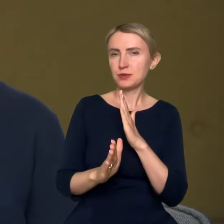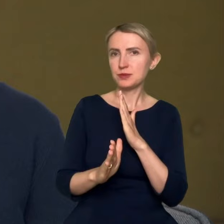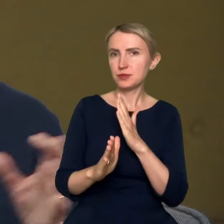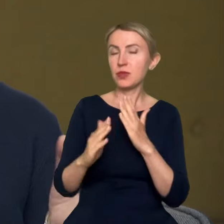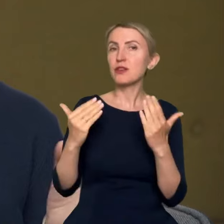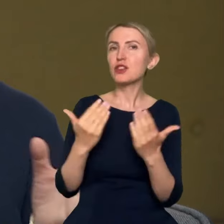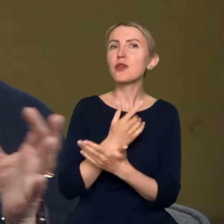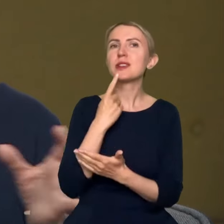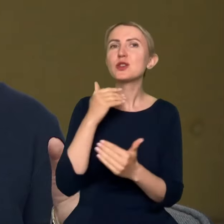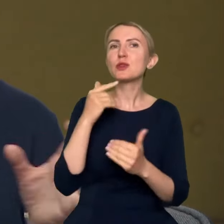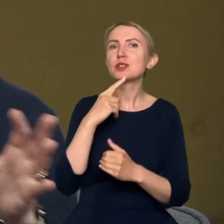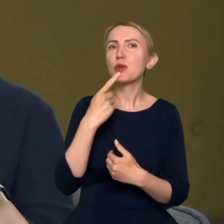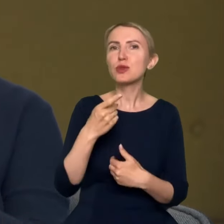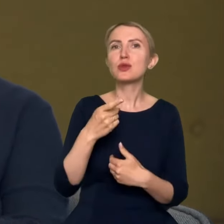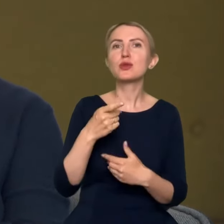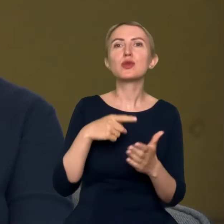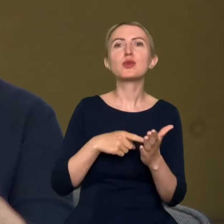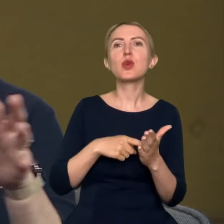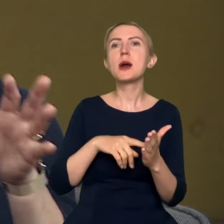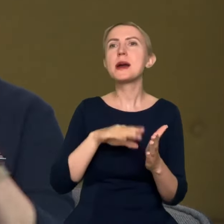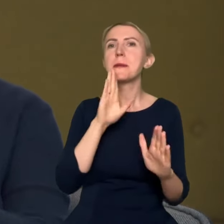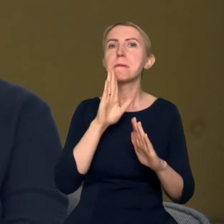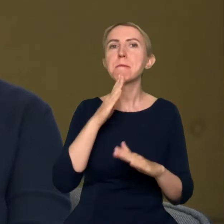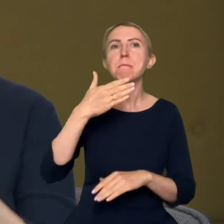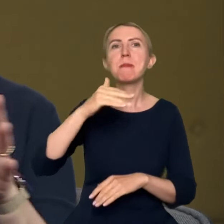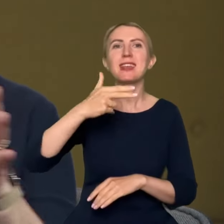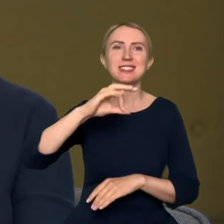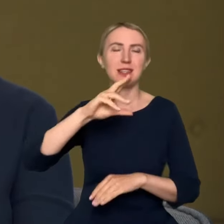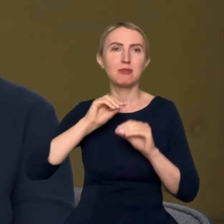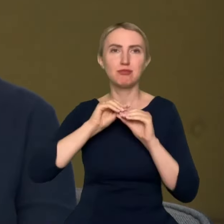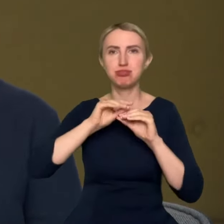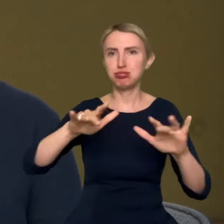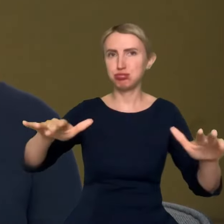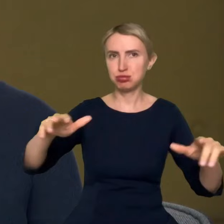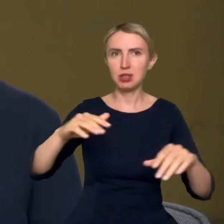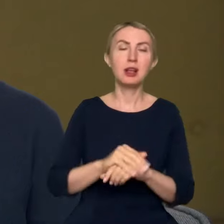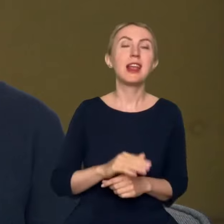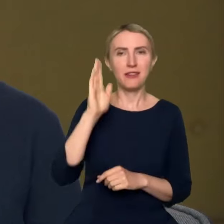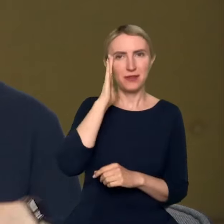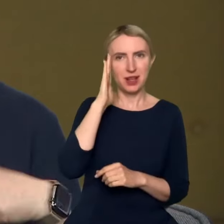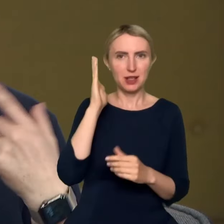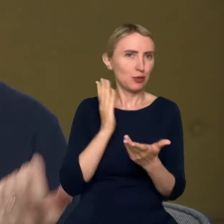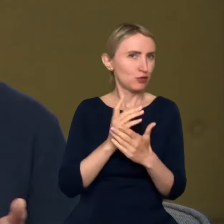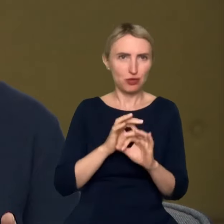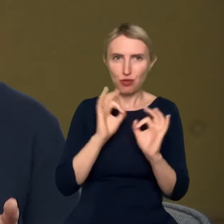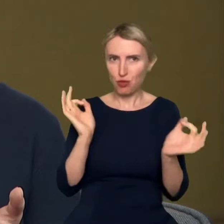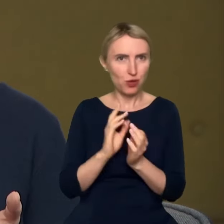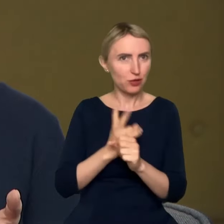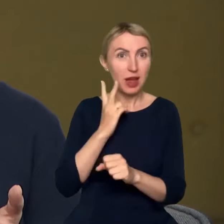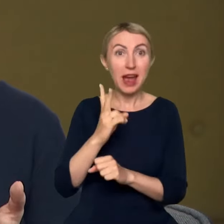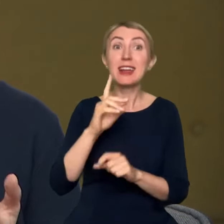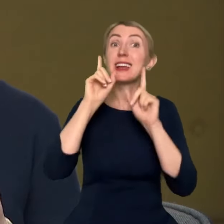można by powiedzieć, że to przechodzi do takiego pewnego mainstreamu, obcowanie z tą wiedzą. Natomiast to, co jest prawdziwą